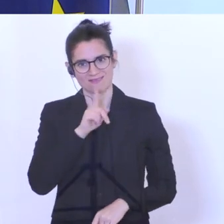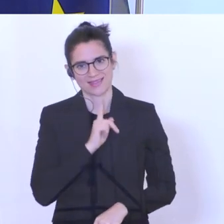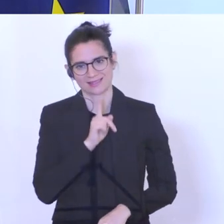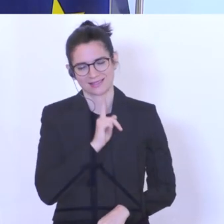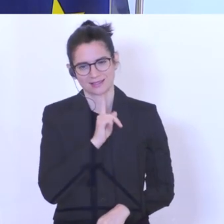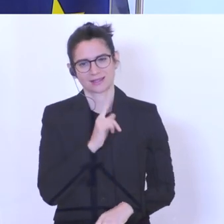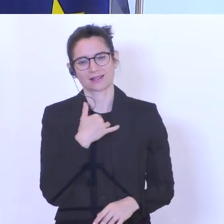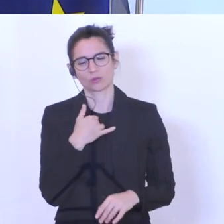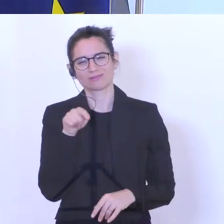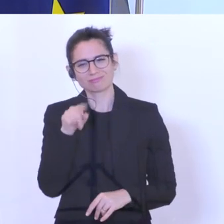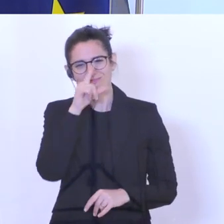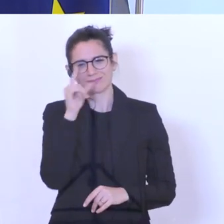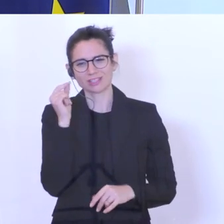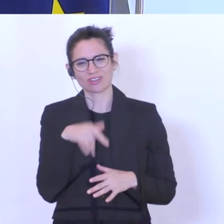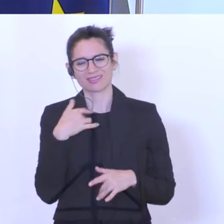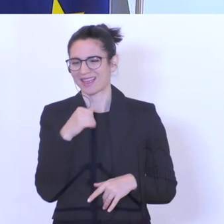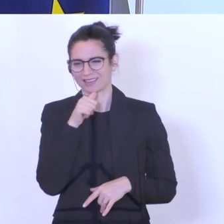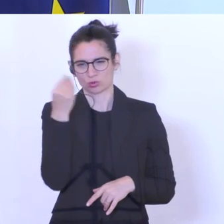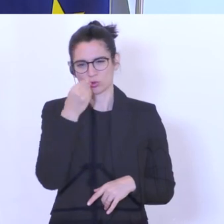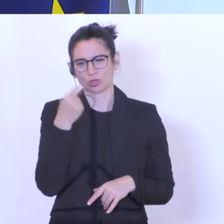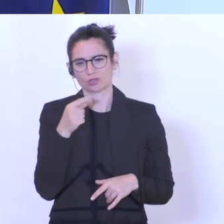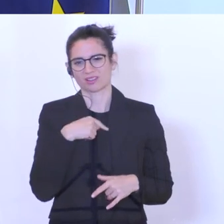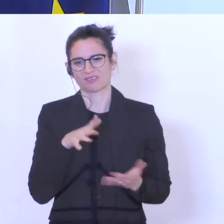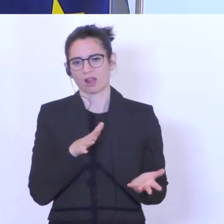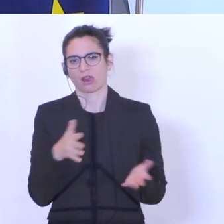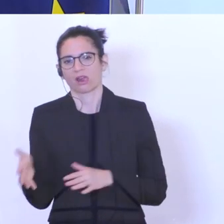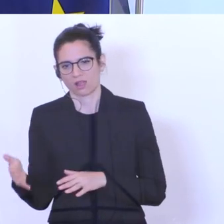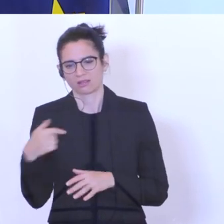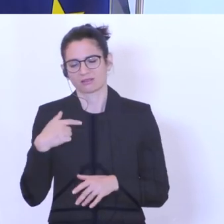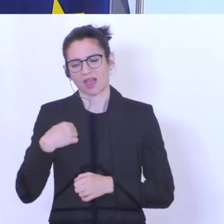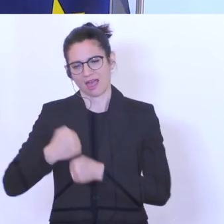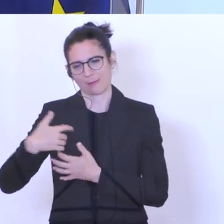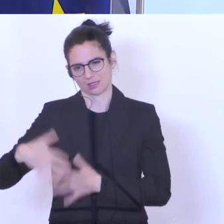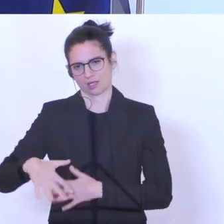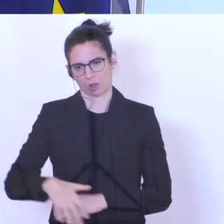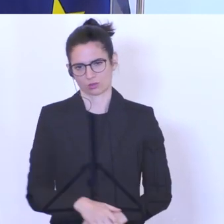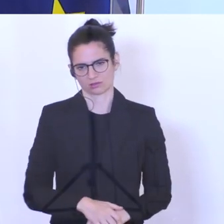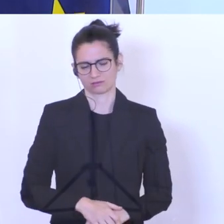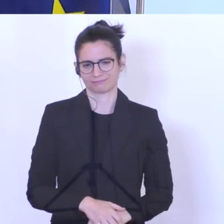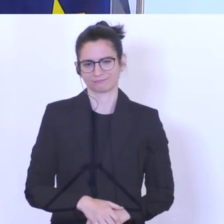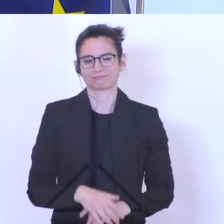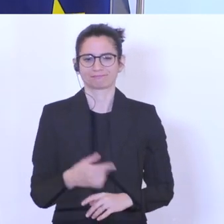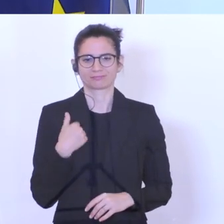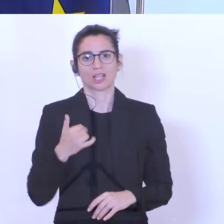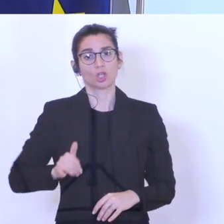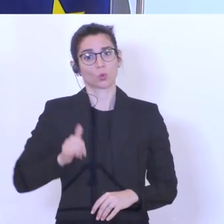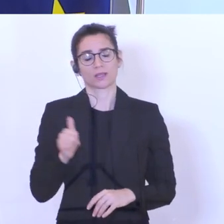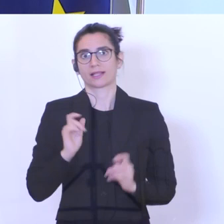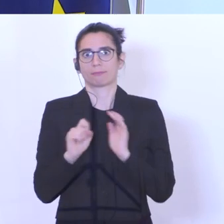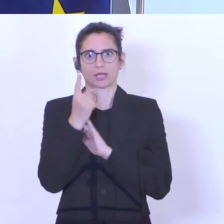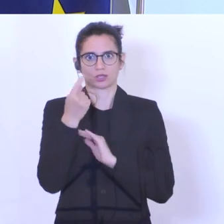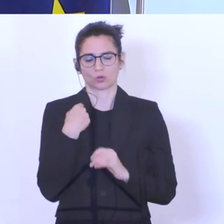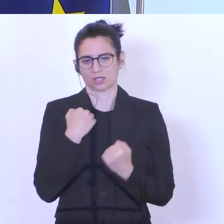und diese Menschen sind in die Arbeitslosigkeit gerutscht. Das macht sich insbesondere bei den Jugendlichen